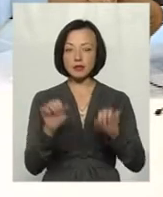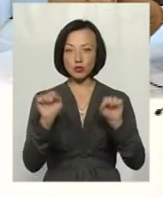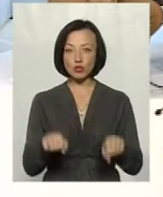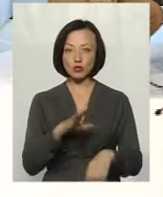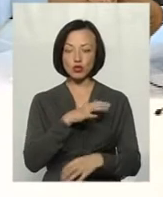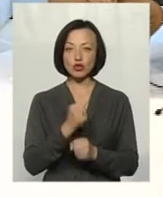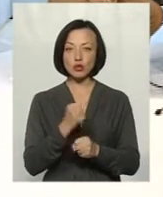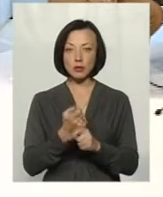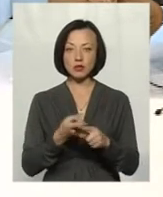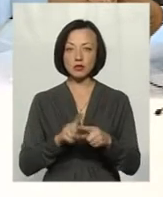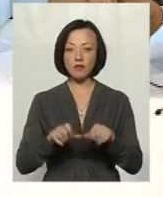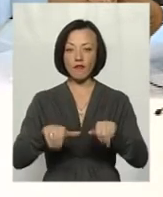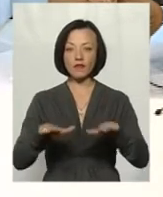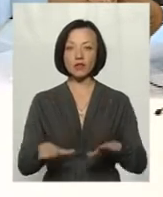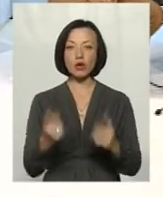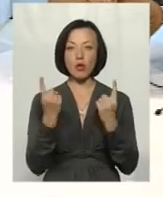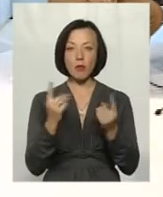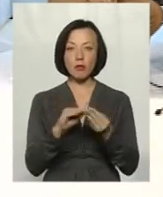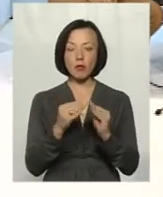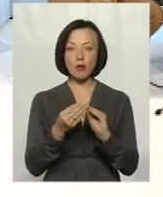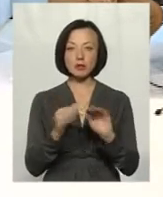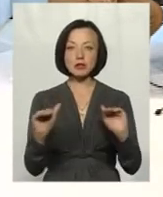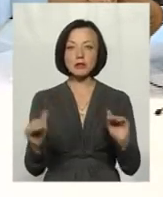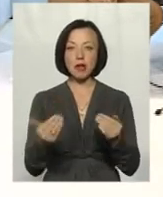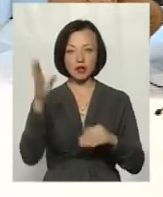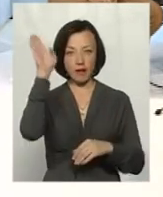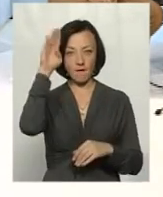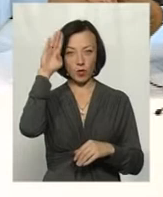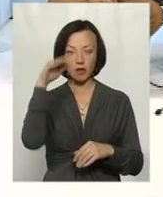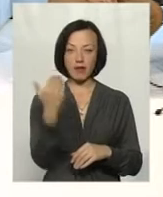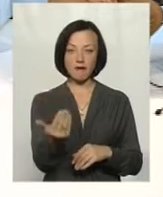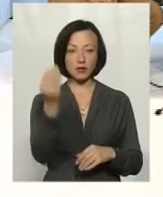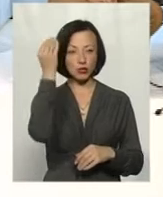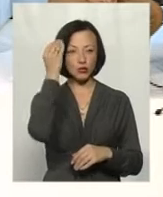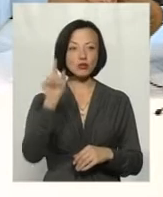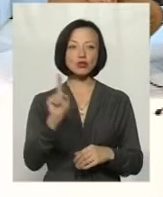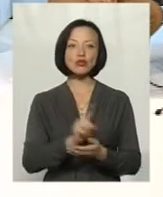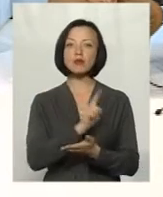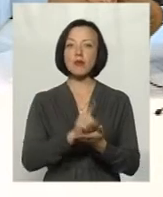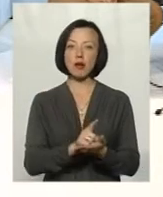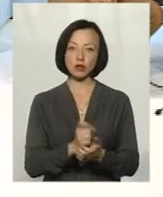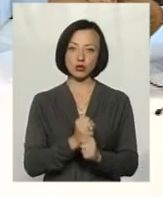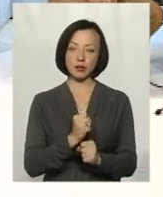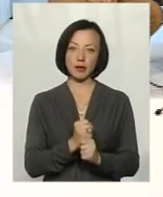аби вирішити глобальну проблему зменшення води? На вашу думку, що маємо зробити?